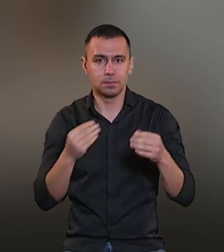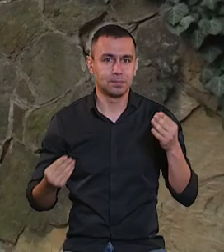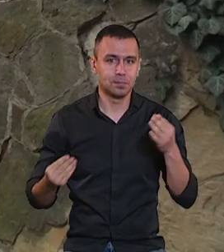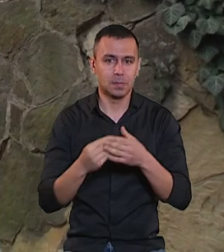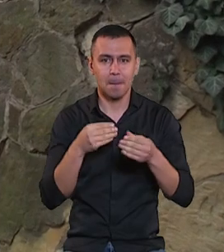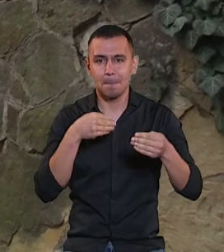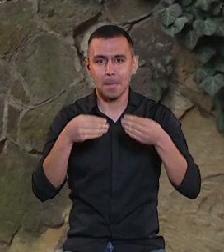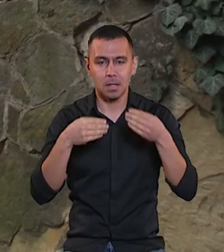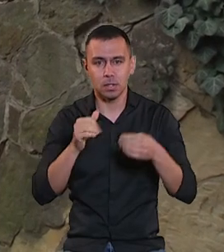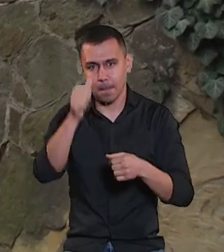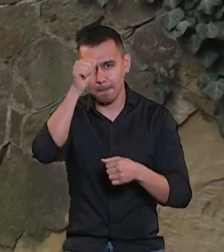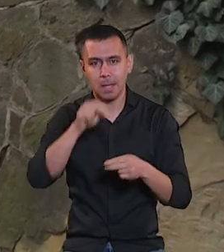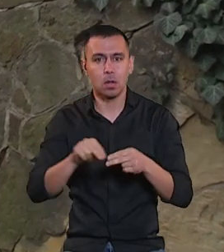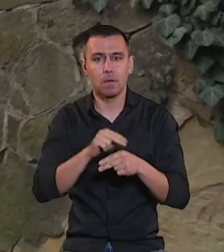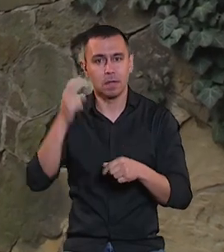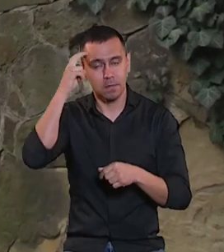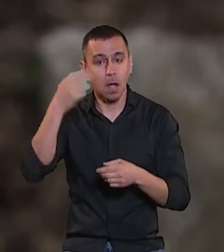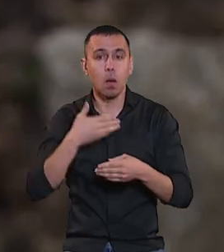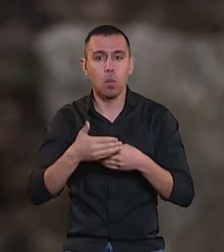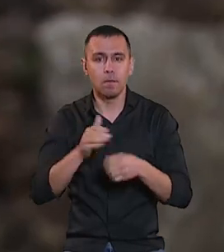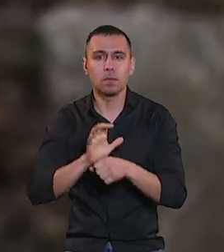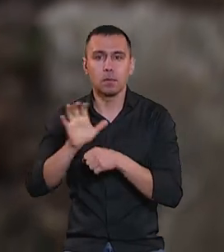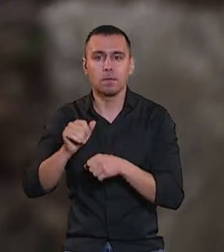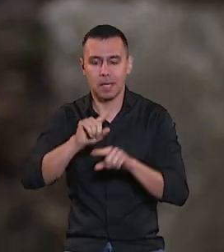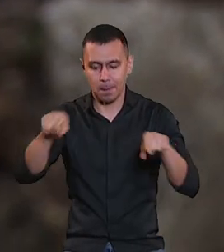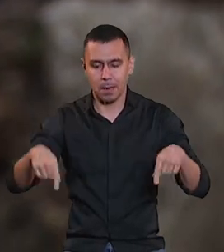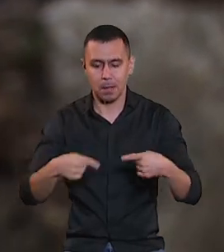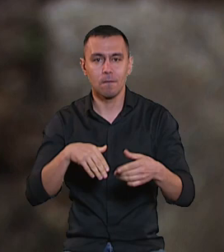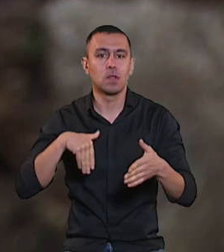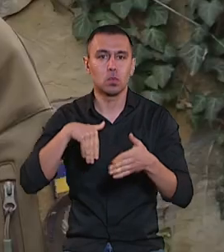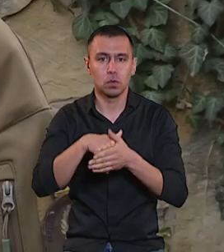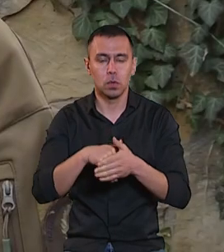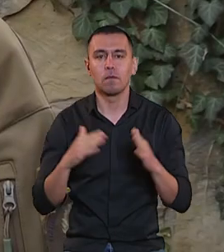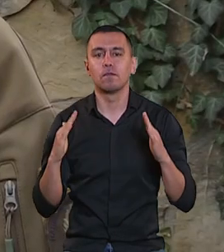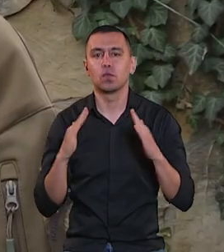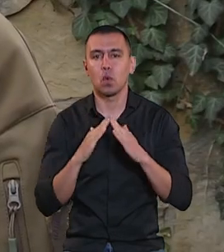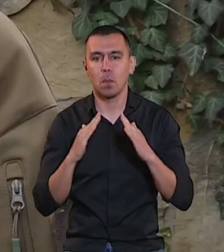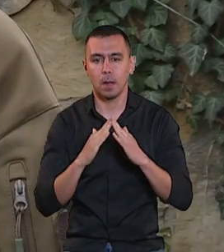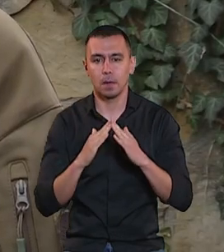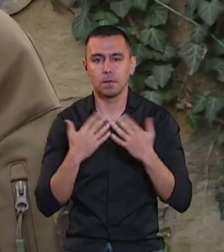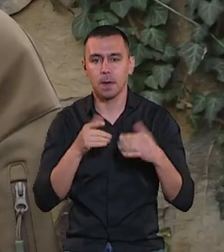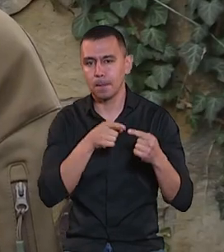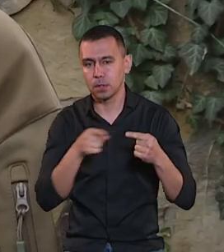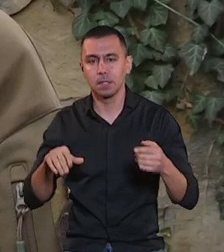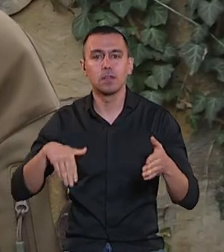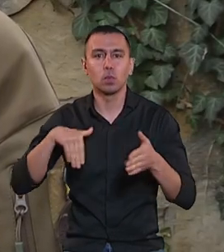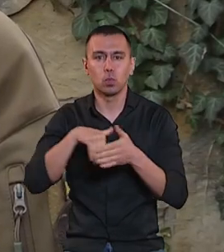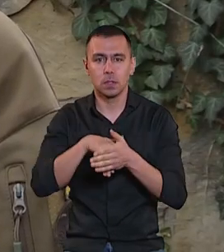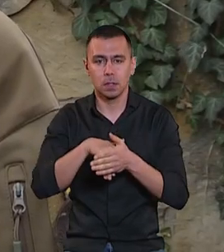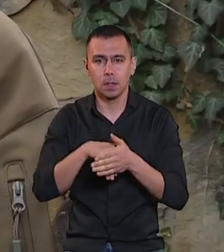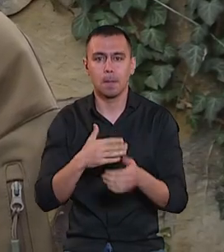каже нацгвардієць. Ще місяць лікувався у Києві, а потім відправили у реабілітаційну відпустку. Дома, вже під час відпустки,